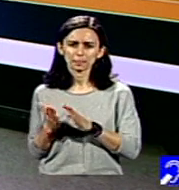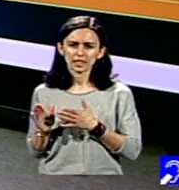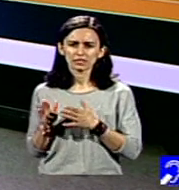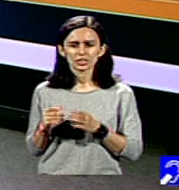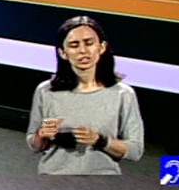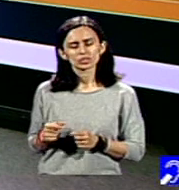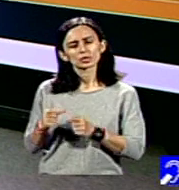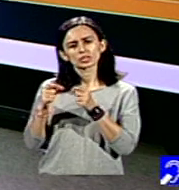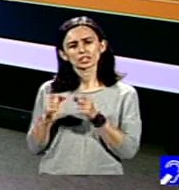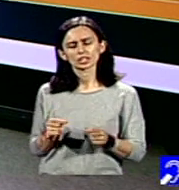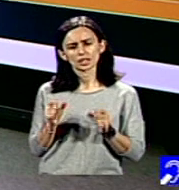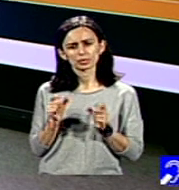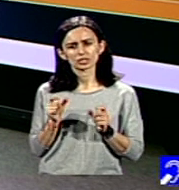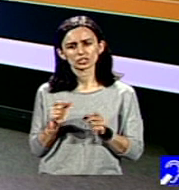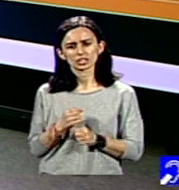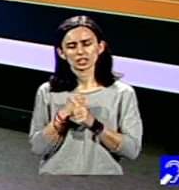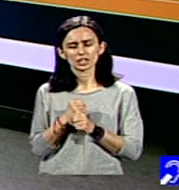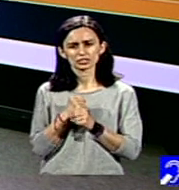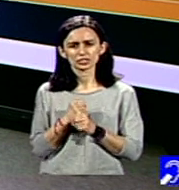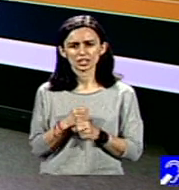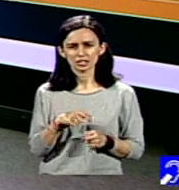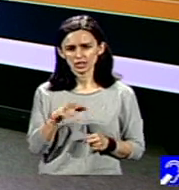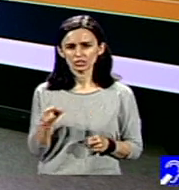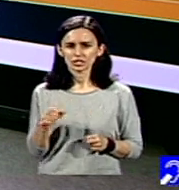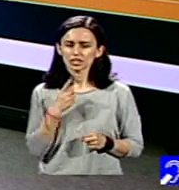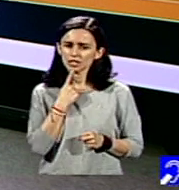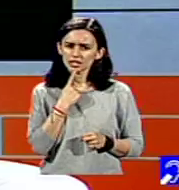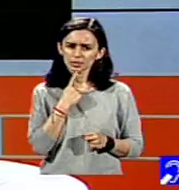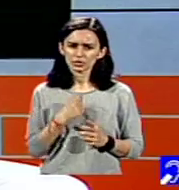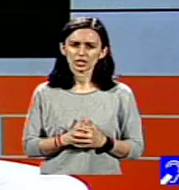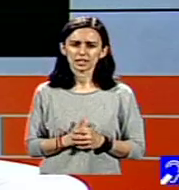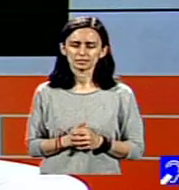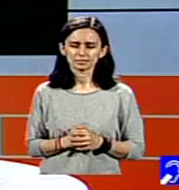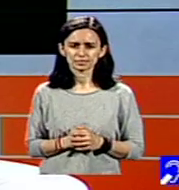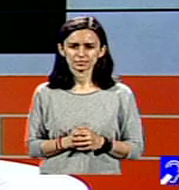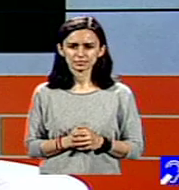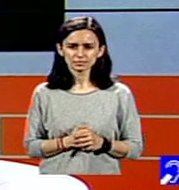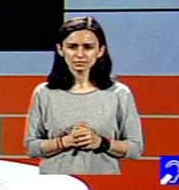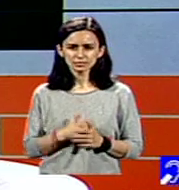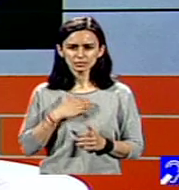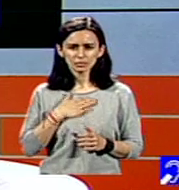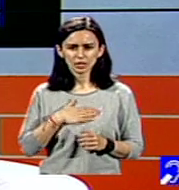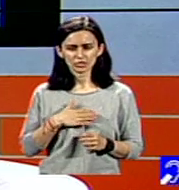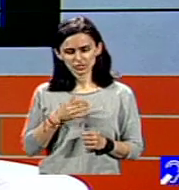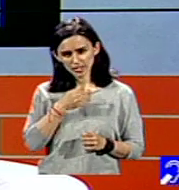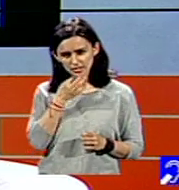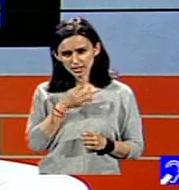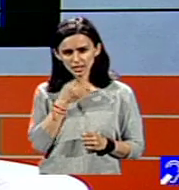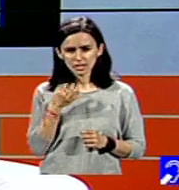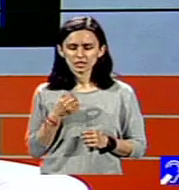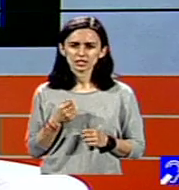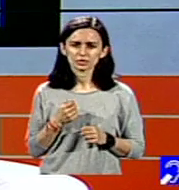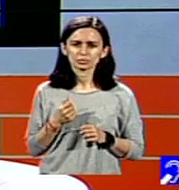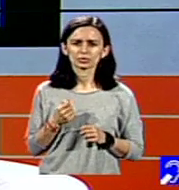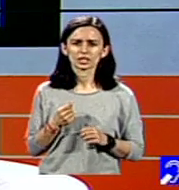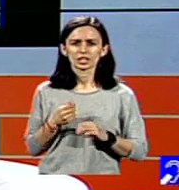protejată la Fundația pentru Voi la Timișoara. Trebuie să le spun telespectatorilor noștri și vreau neapărat să ne dai câteva detalii despre aceste